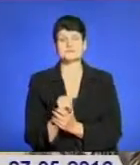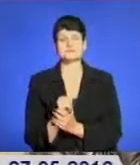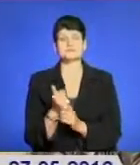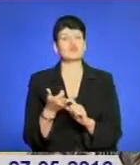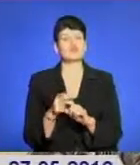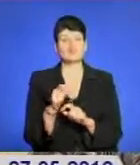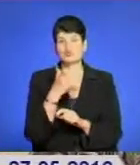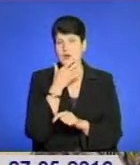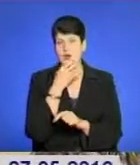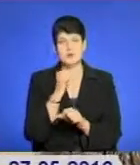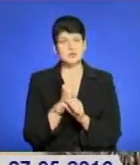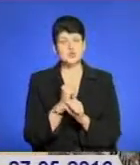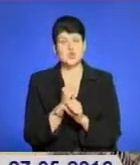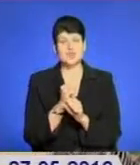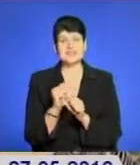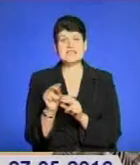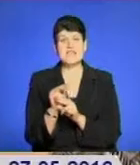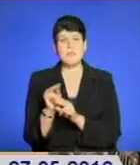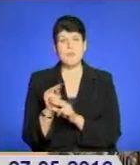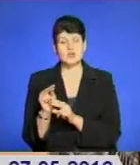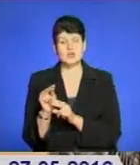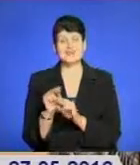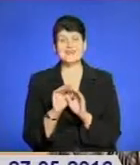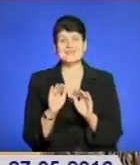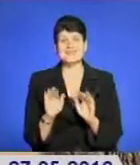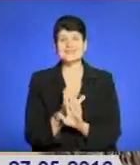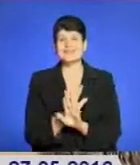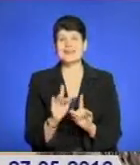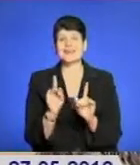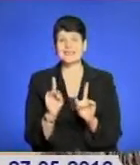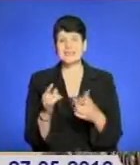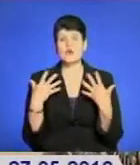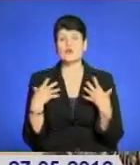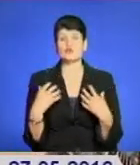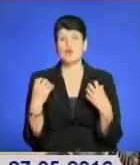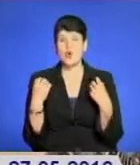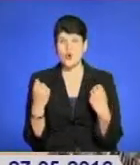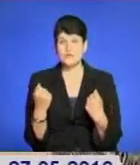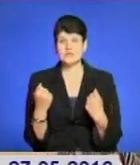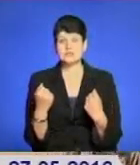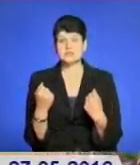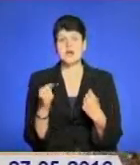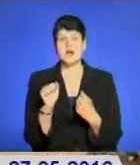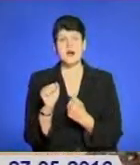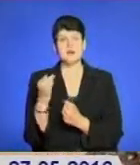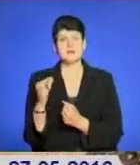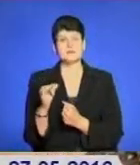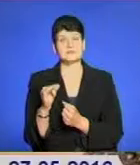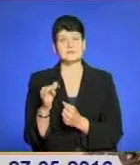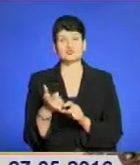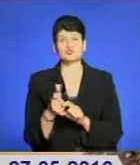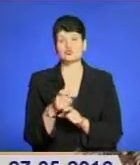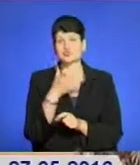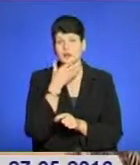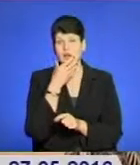дуже гарні зроблені, власне, на ремонт, і діти не тільки оздоровляться, а, власне, і дуже